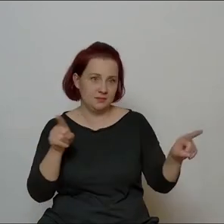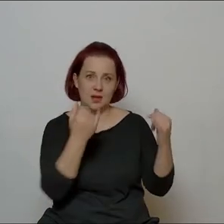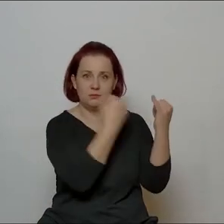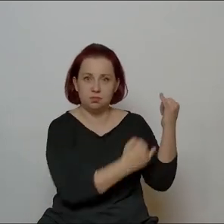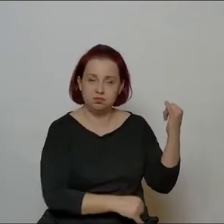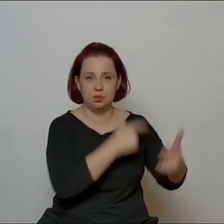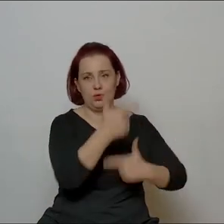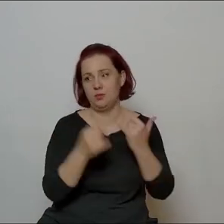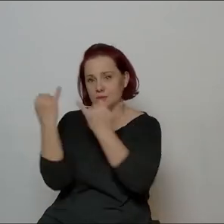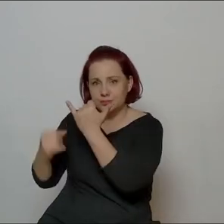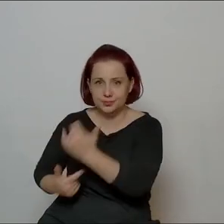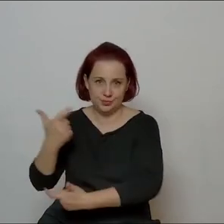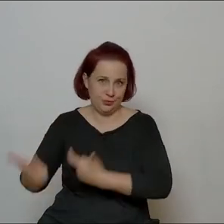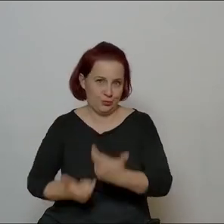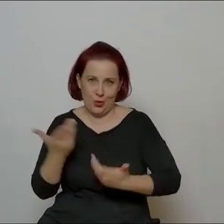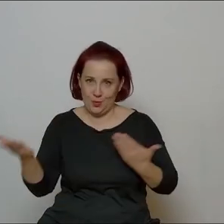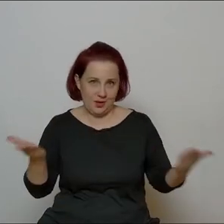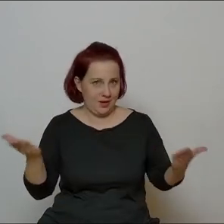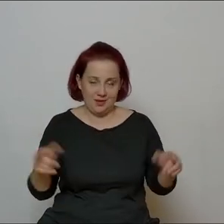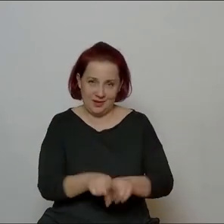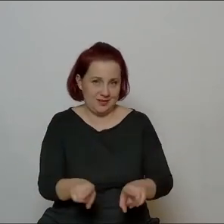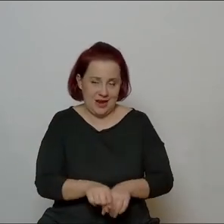no mają po prostu,